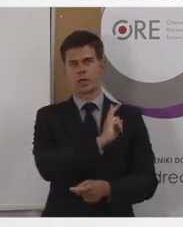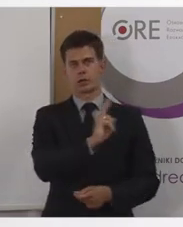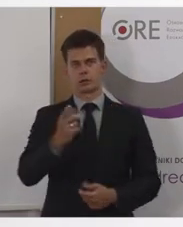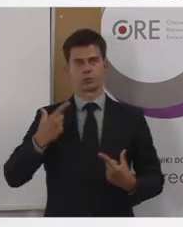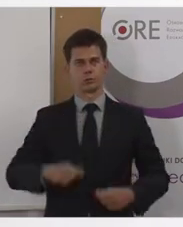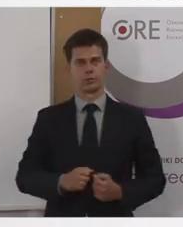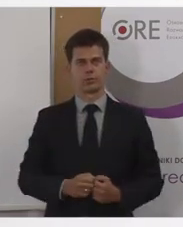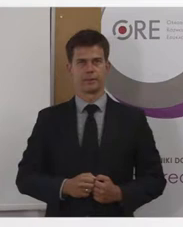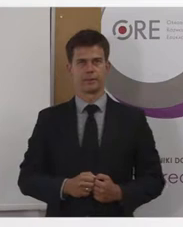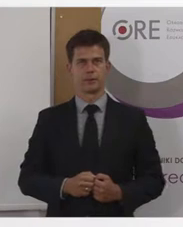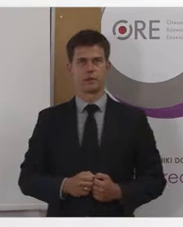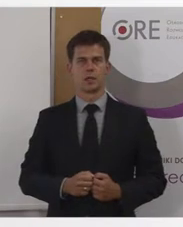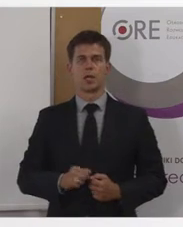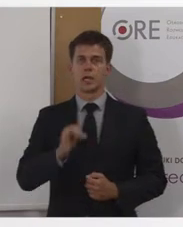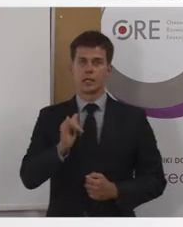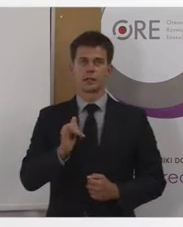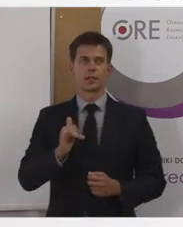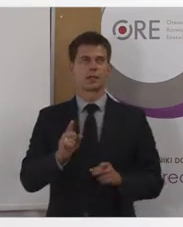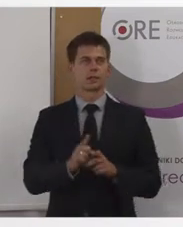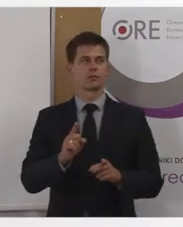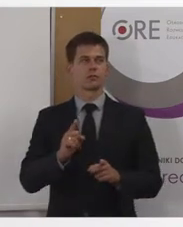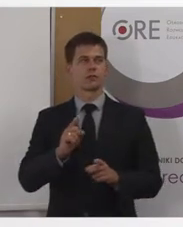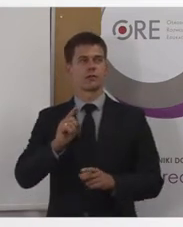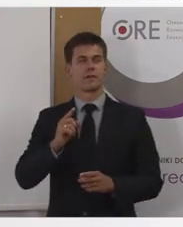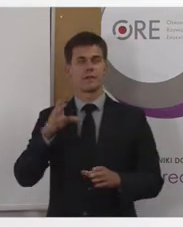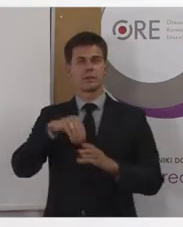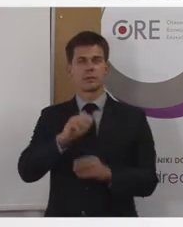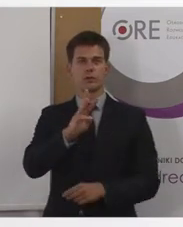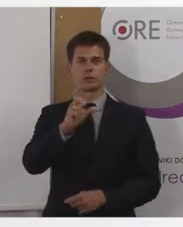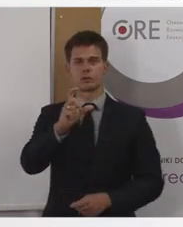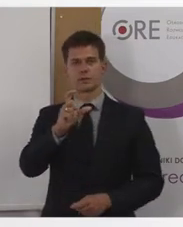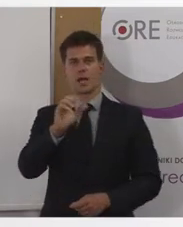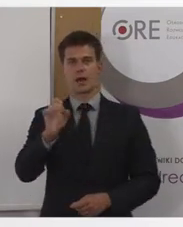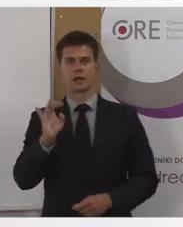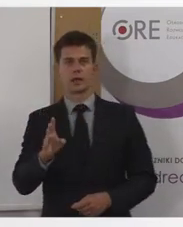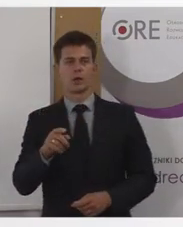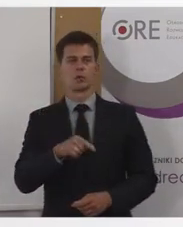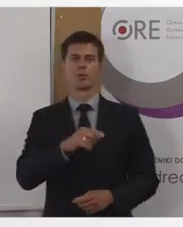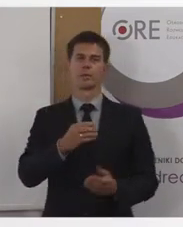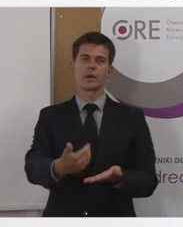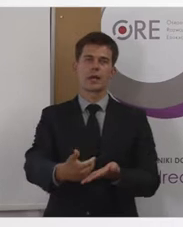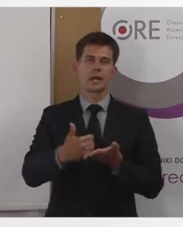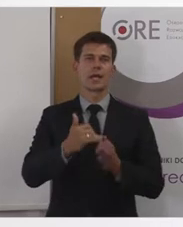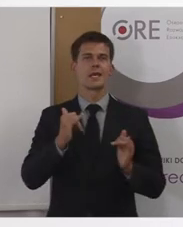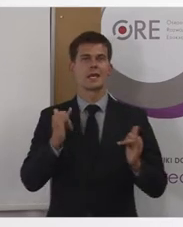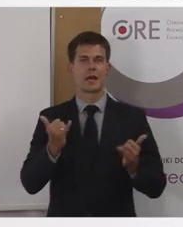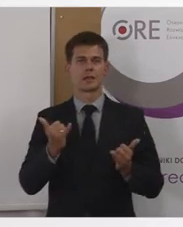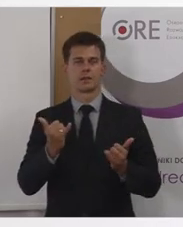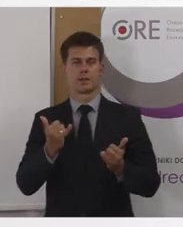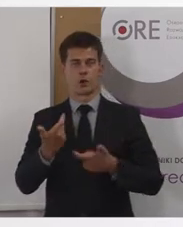Dostępne treści internetowe i przede wszystkim mówi nam o tym, co zrobić, a nie jak zrobić. Dlatego, że